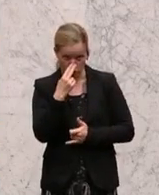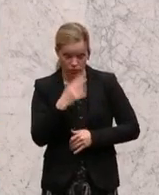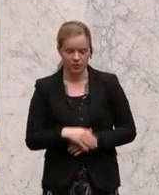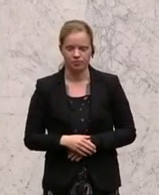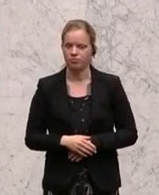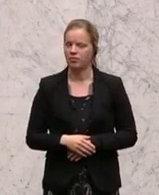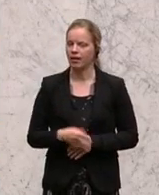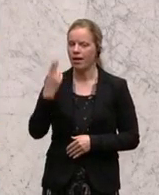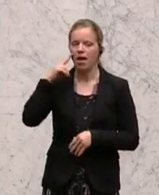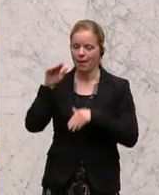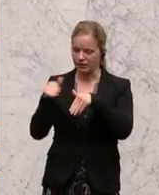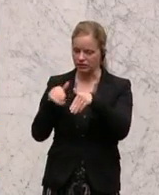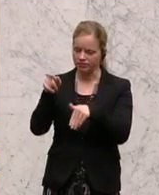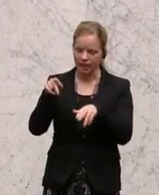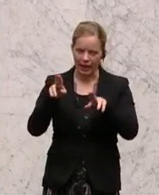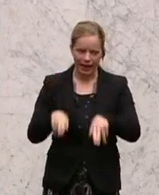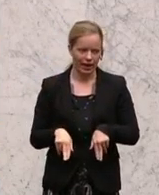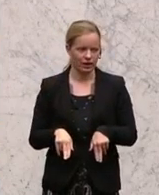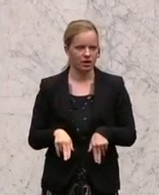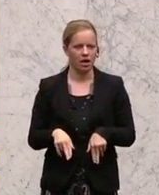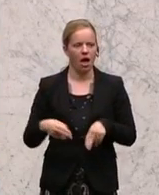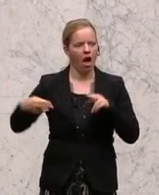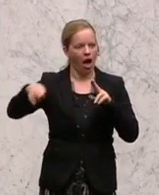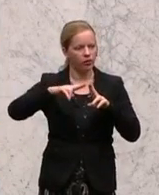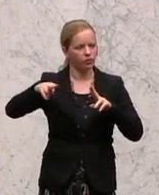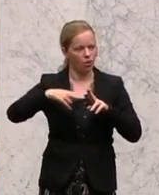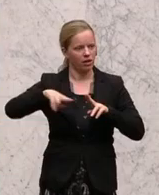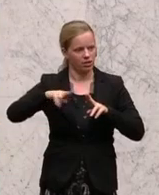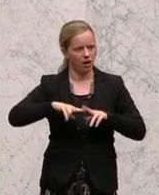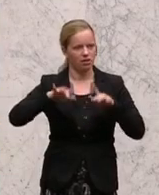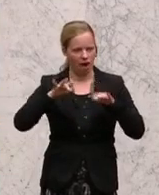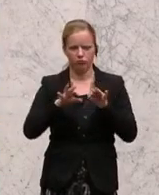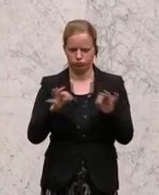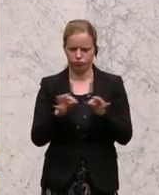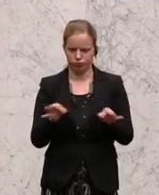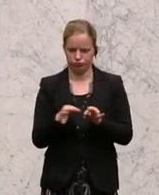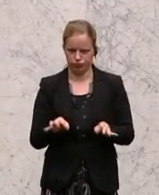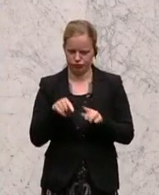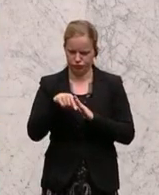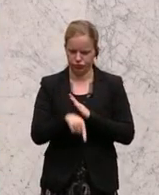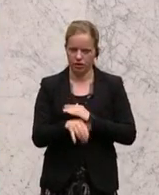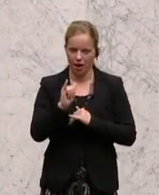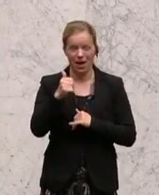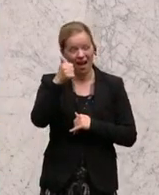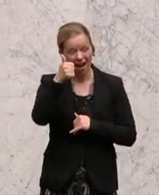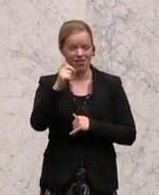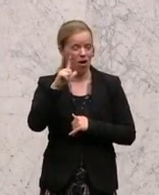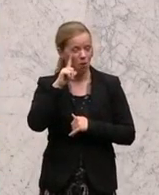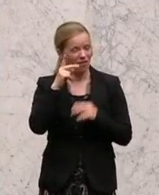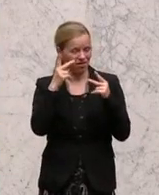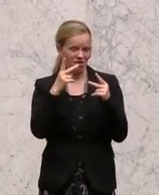recht, die Antworten darauf waren sehr ausführlich. Eine wesentliche Antwort hat aber gefehlt, nämlich die